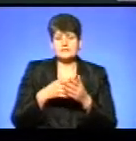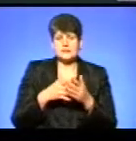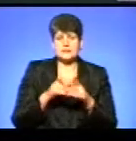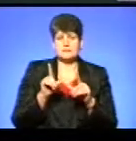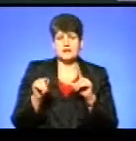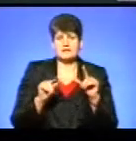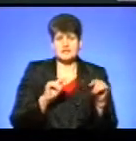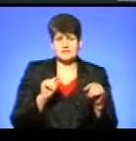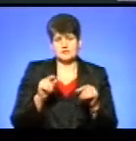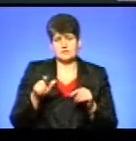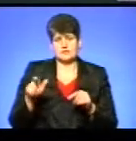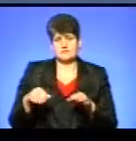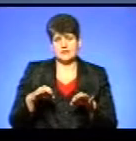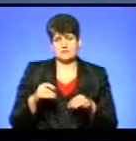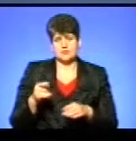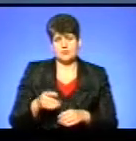транспорті Тернополя.